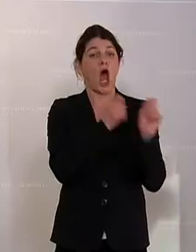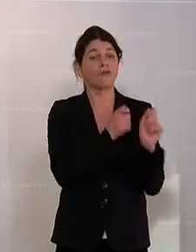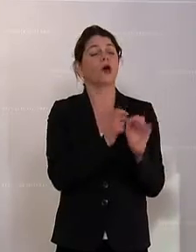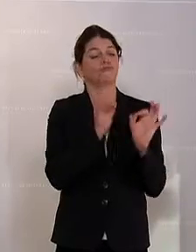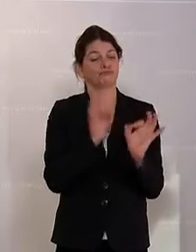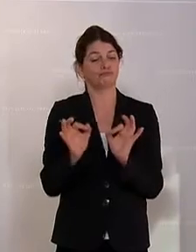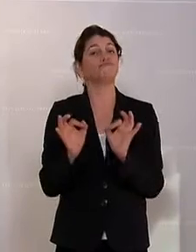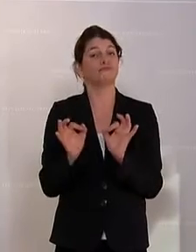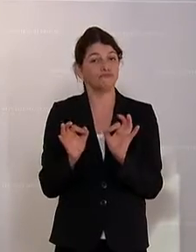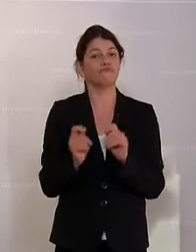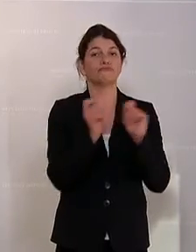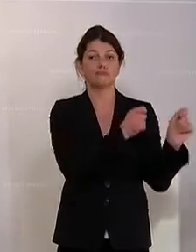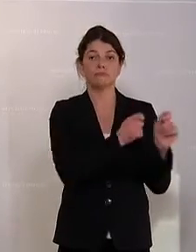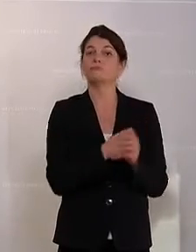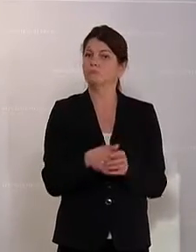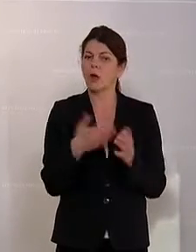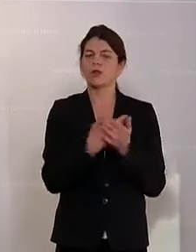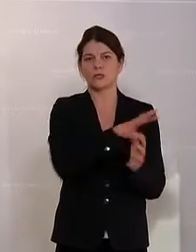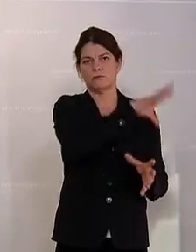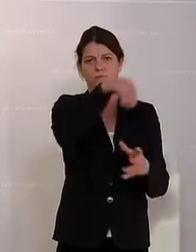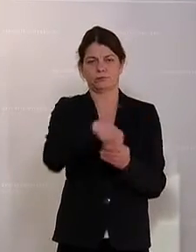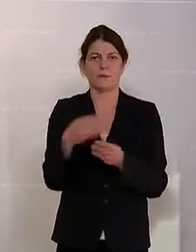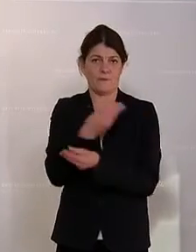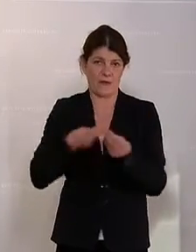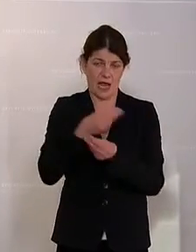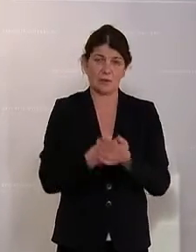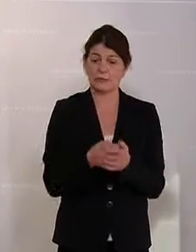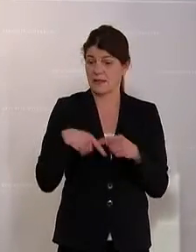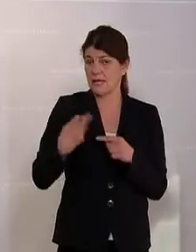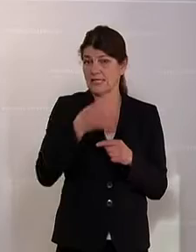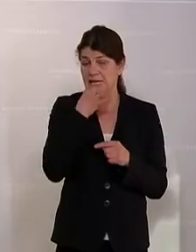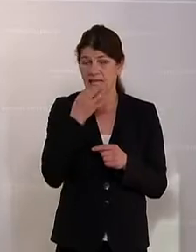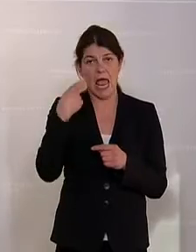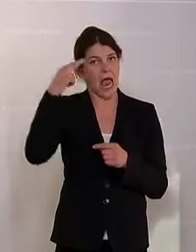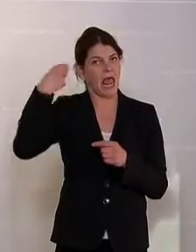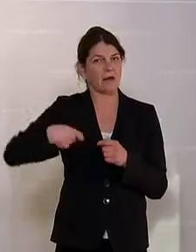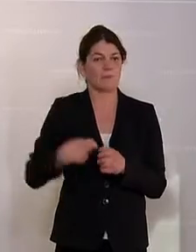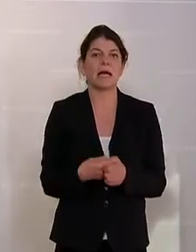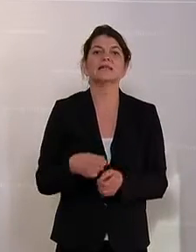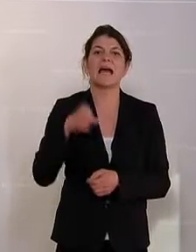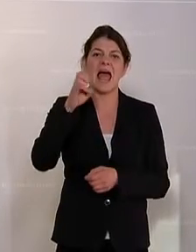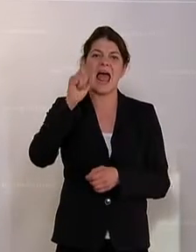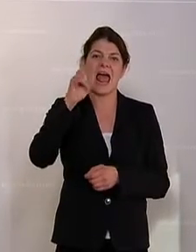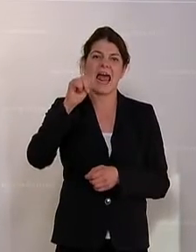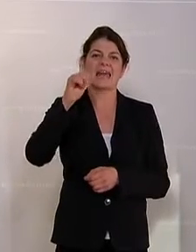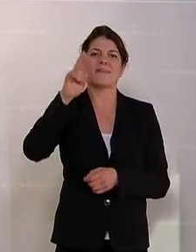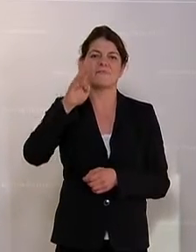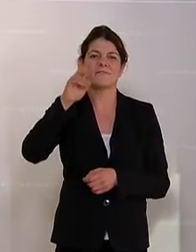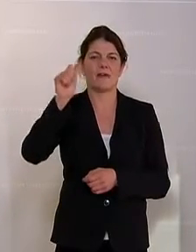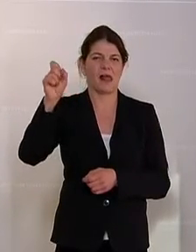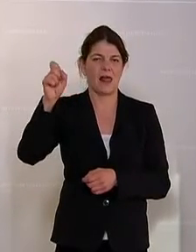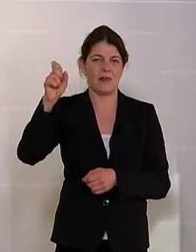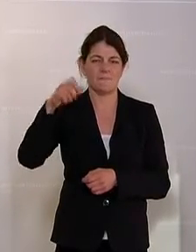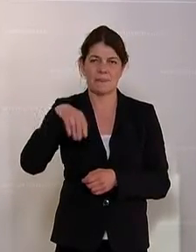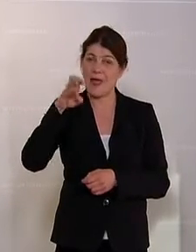Nächster Redner ist Reinhold Einwallen aus Hörpanz in Vorarlberg, Erstsprücher für Innere Sicherheit der SPÖ, vom